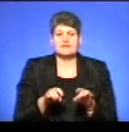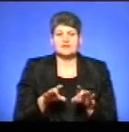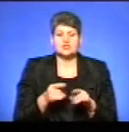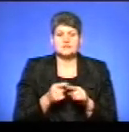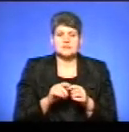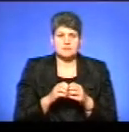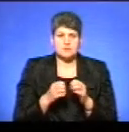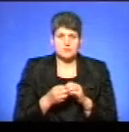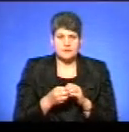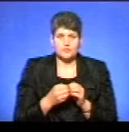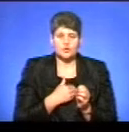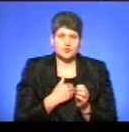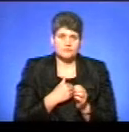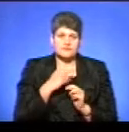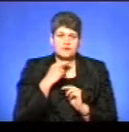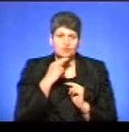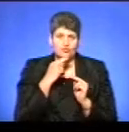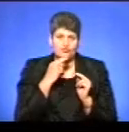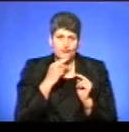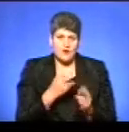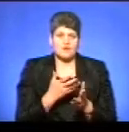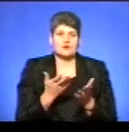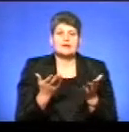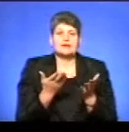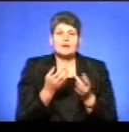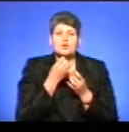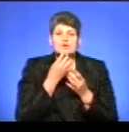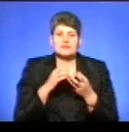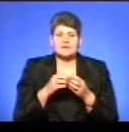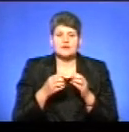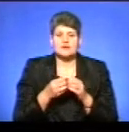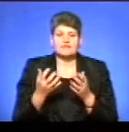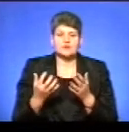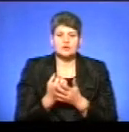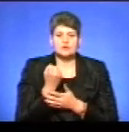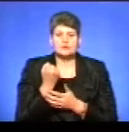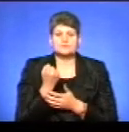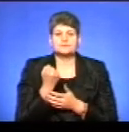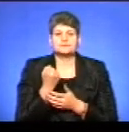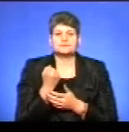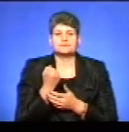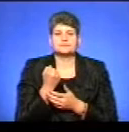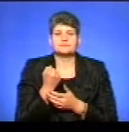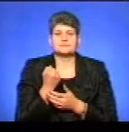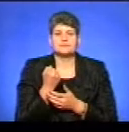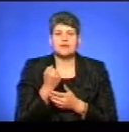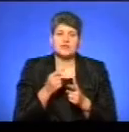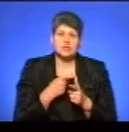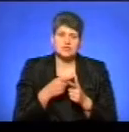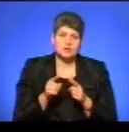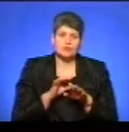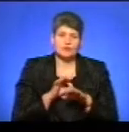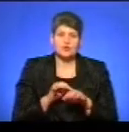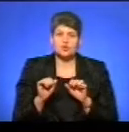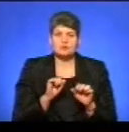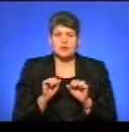проблем. Так от, хотілося б звернути увагу, яких позитивних результатів вдалося досягнути. Чи проводилися